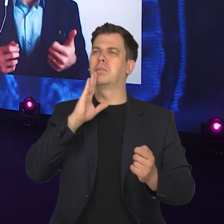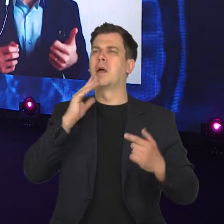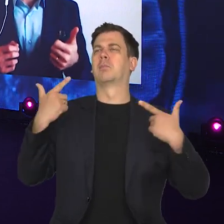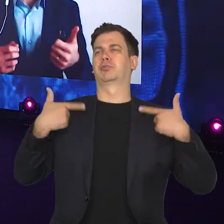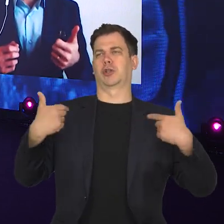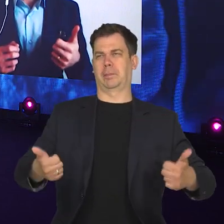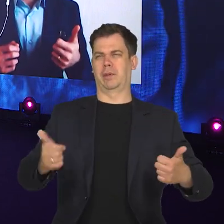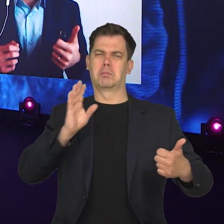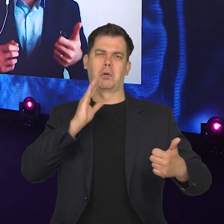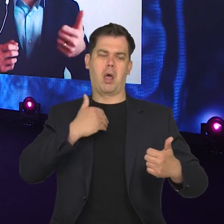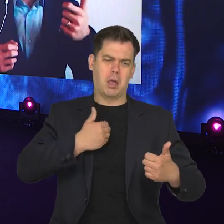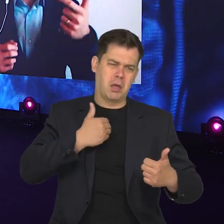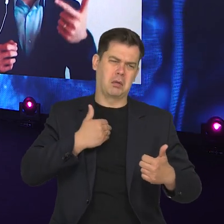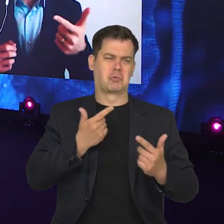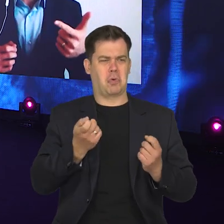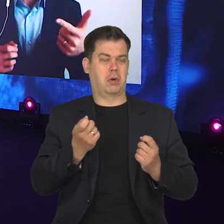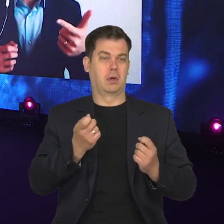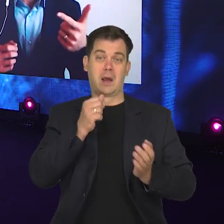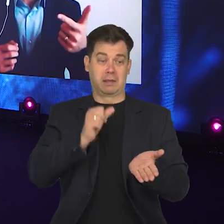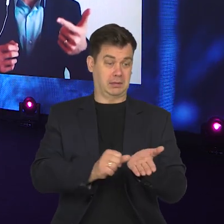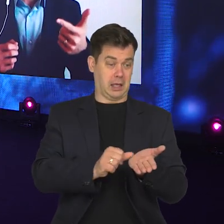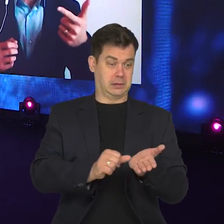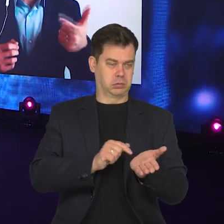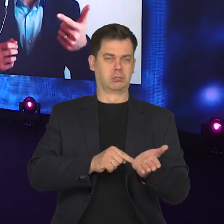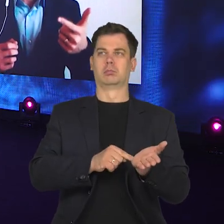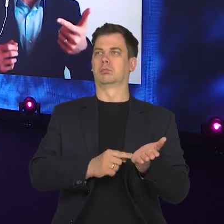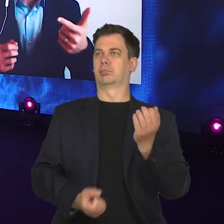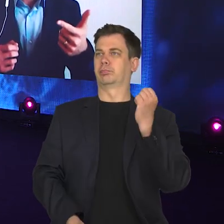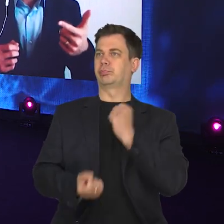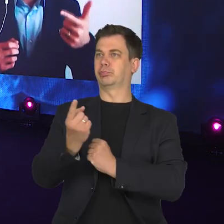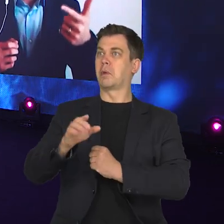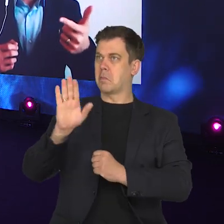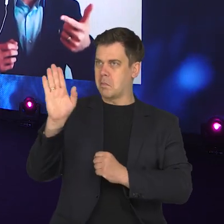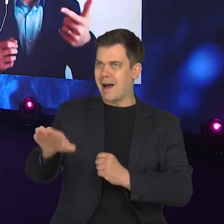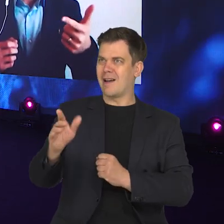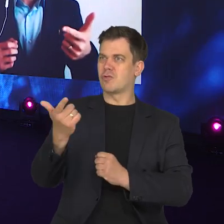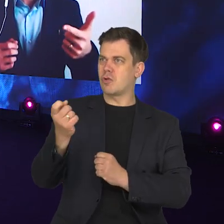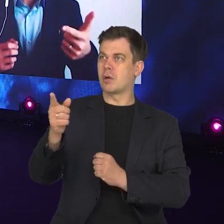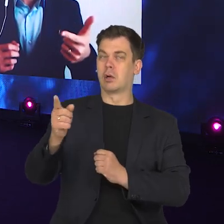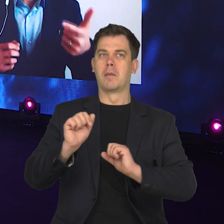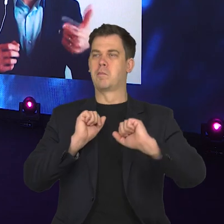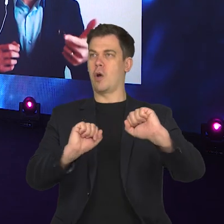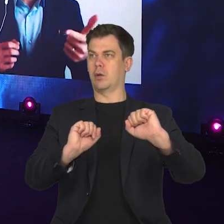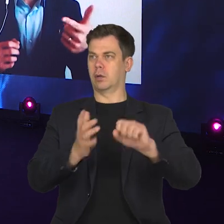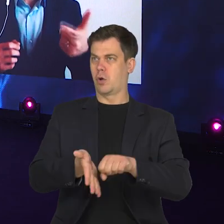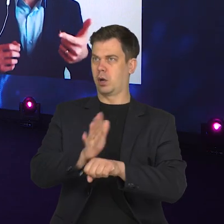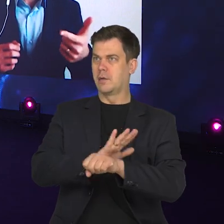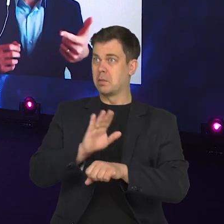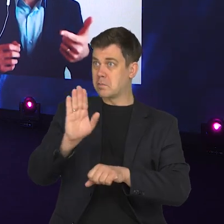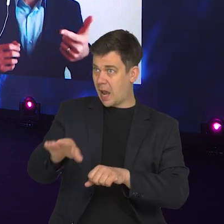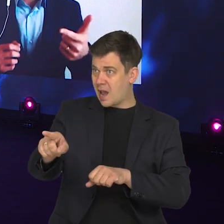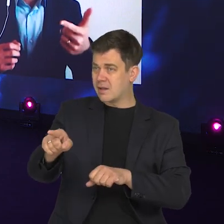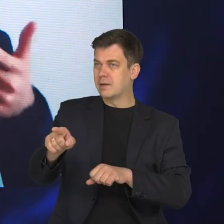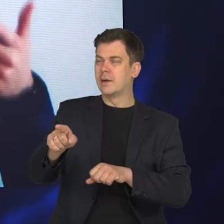takie jak przy przeziębieniu. Zrobiłeś sobie test i okazało się, że w twoim ciele pływają elementy, które cię bronią przed koronawirusem.